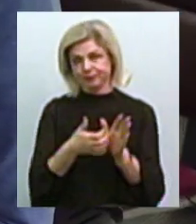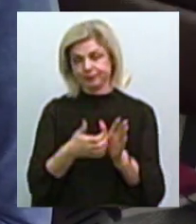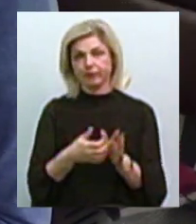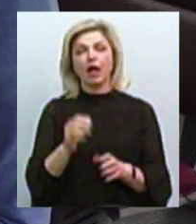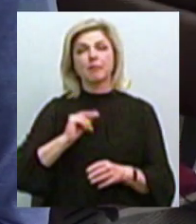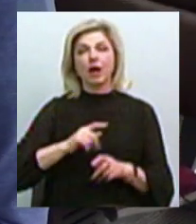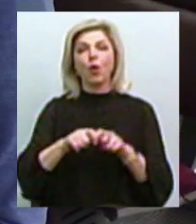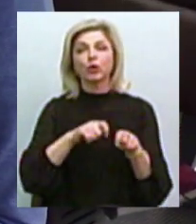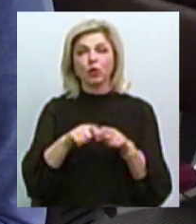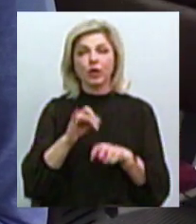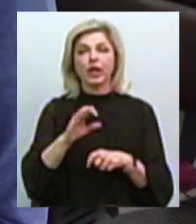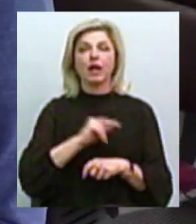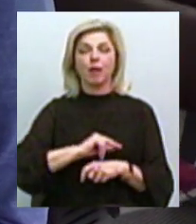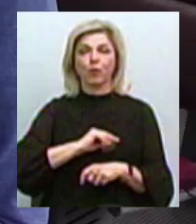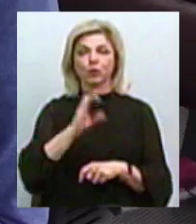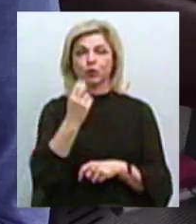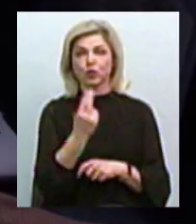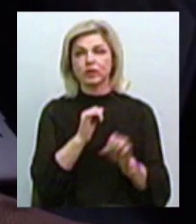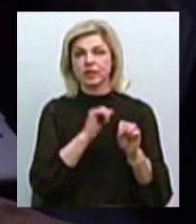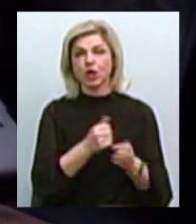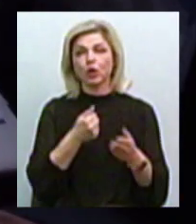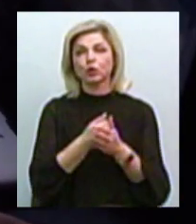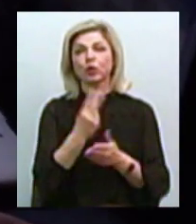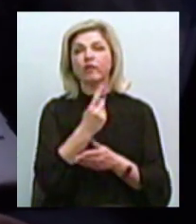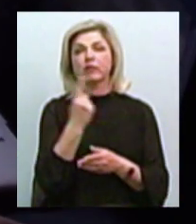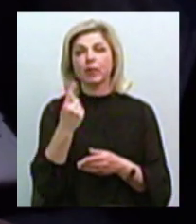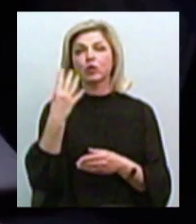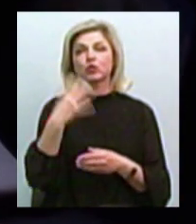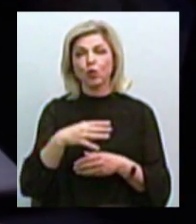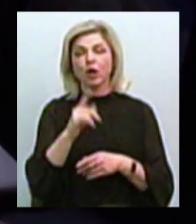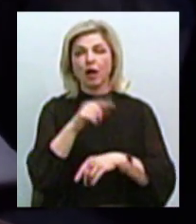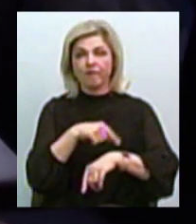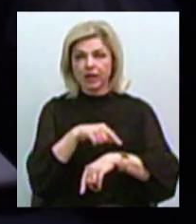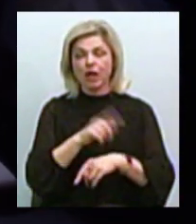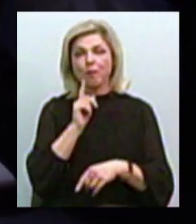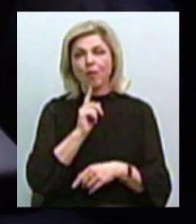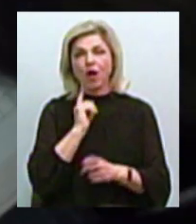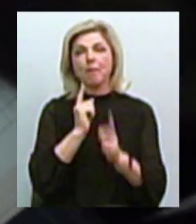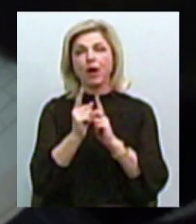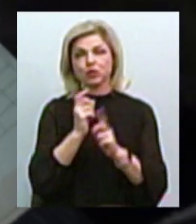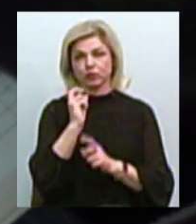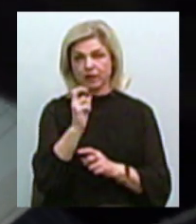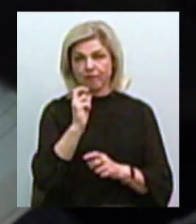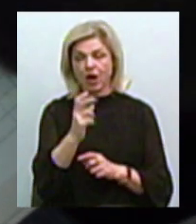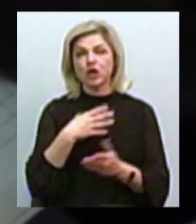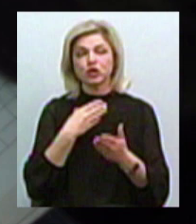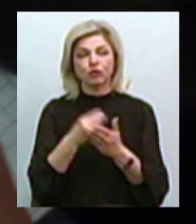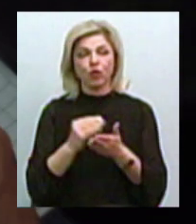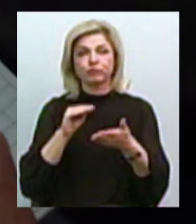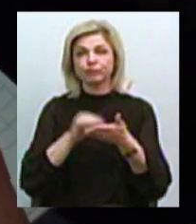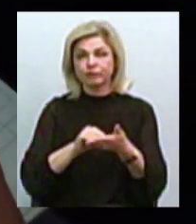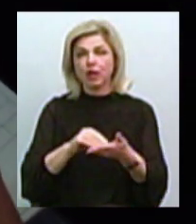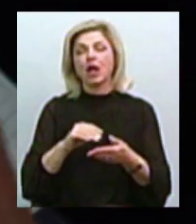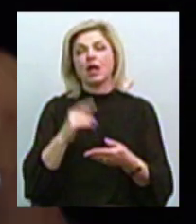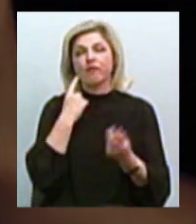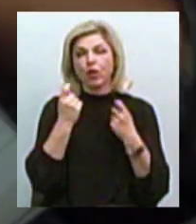контролери та працівники соцзахисту до 21-ї години 40 хвилин, поки маршрутами курсуватимуть трамваї. В свої таблиці вноситимуть дані